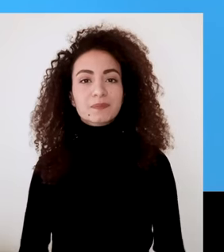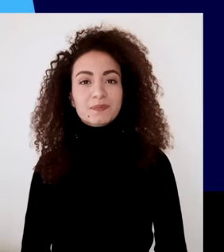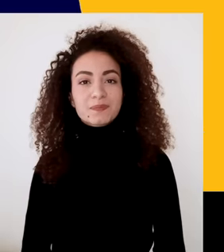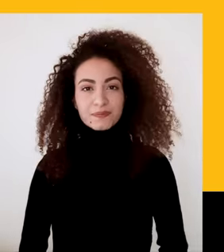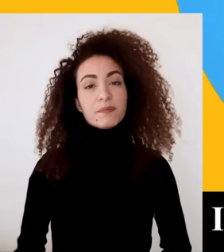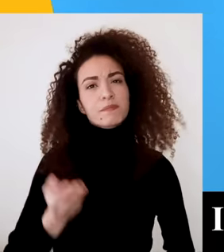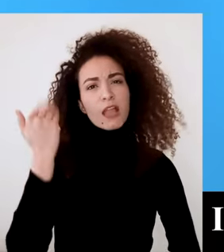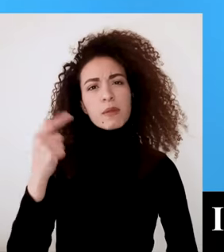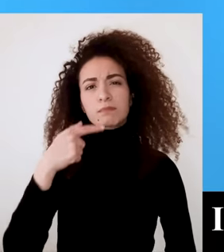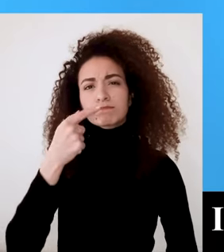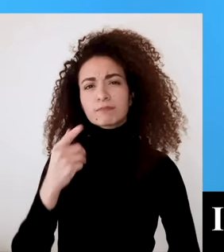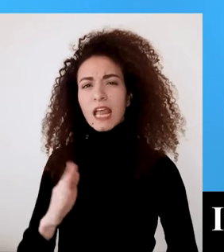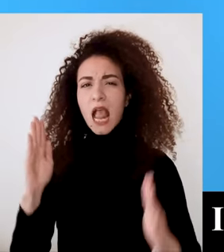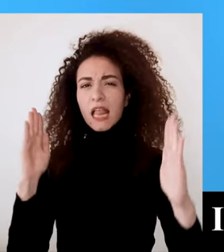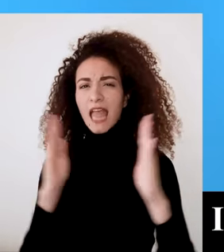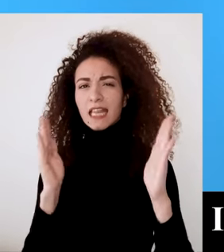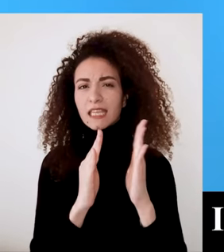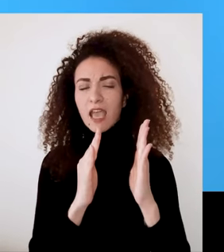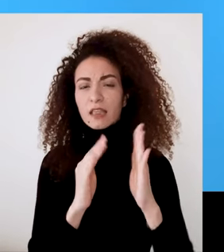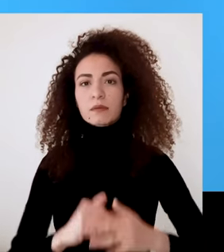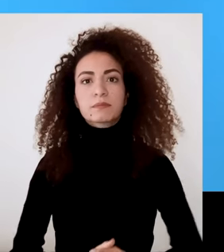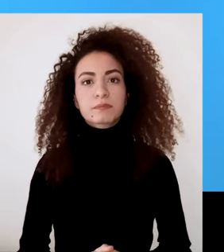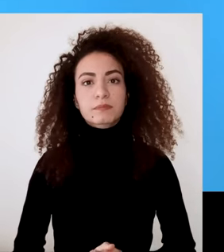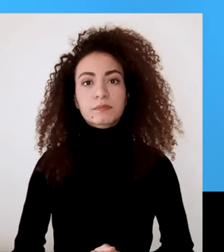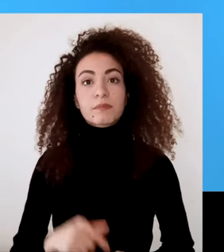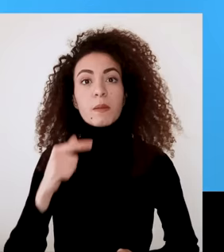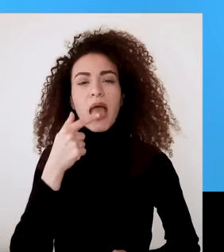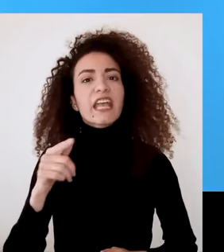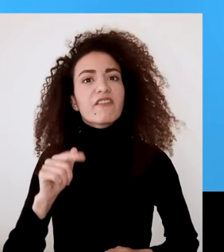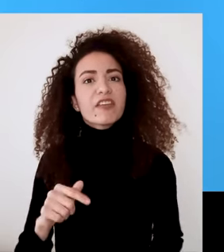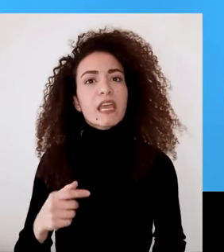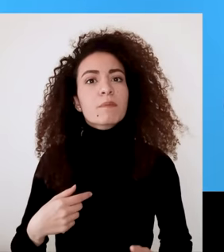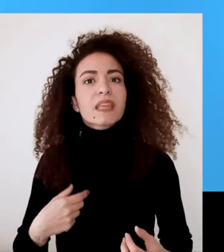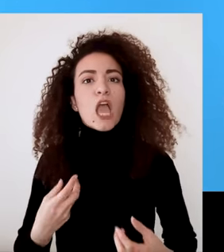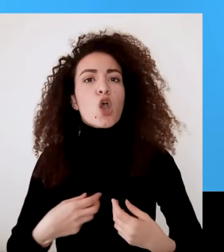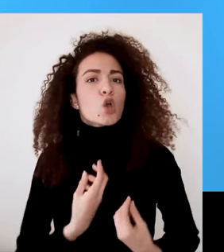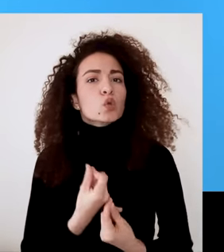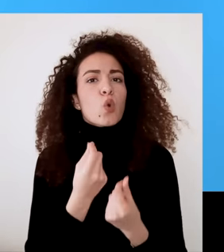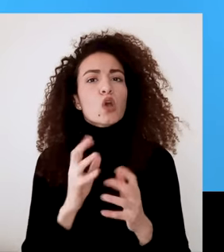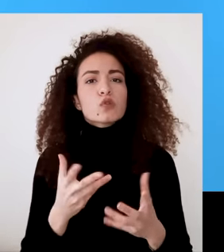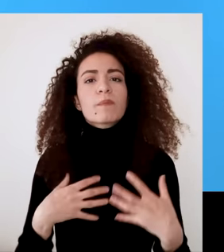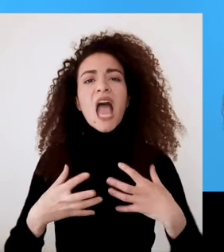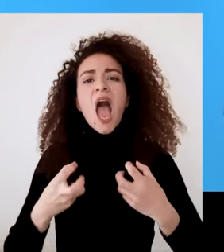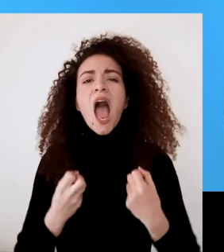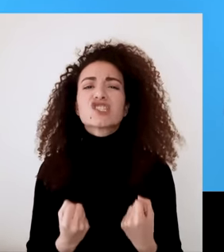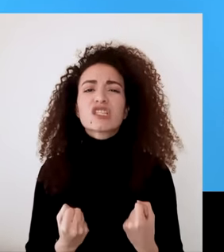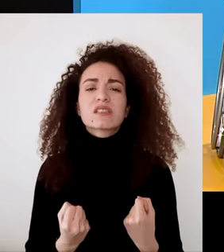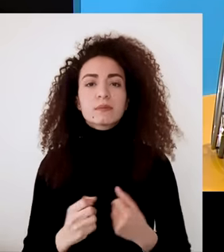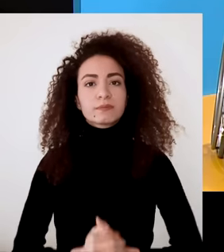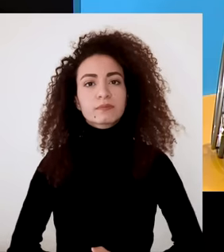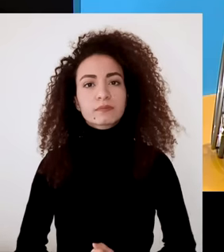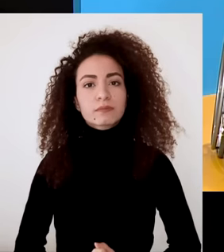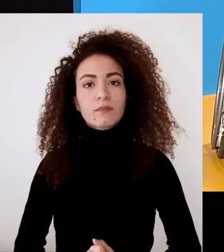بسيئة حديثة عن التحديات بدي أطرق لشعور واختبار العجز يلي ممكن يختبروا الأشخاص ذوي الإعاقة